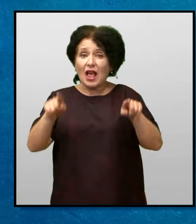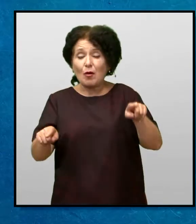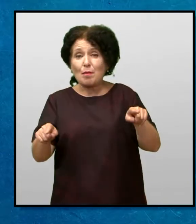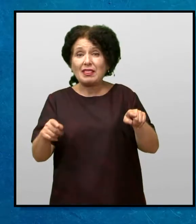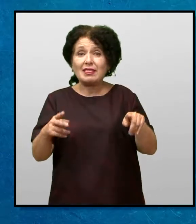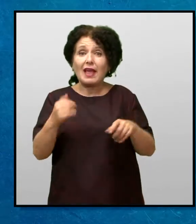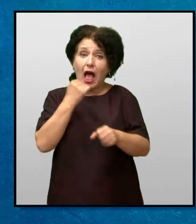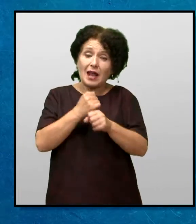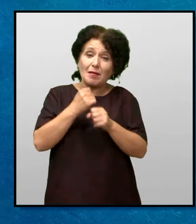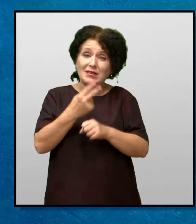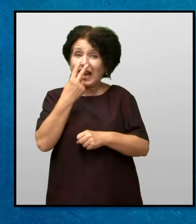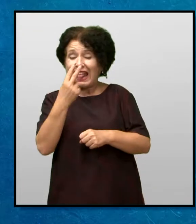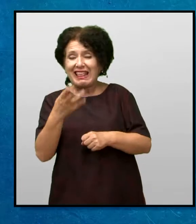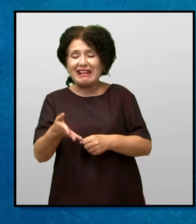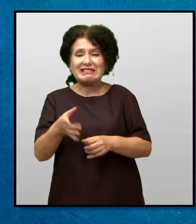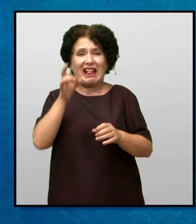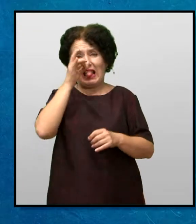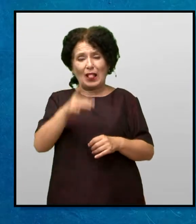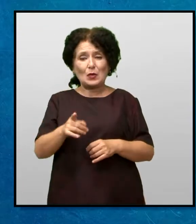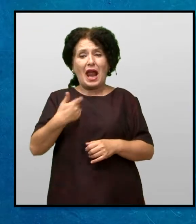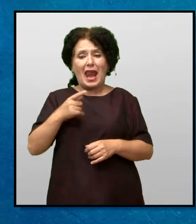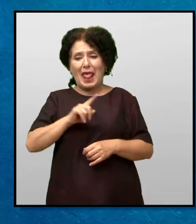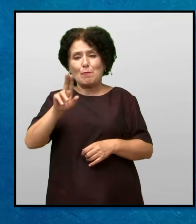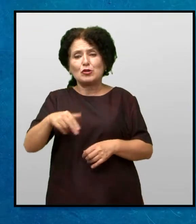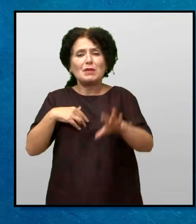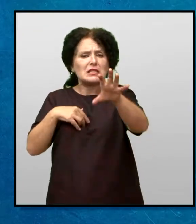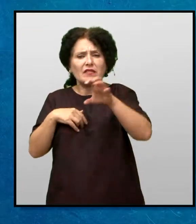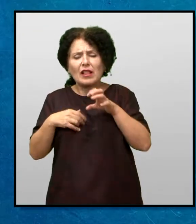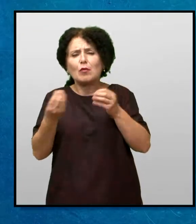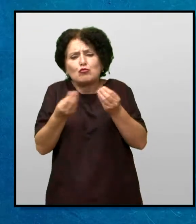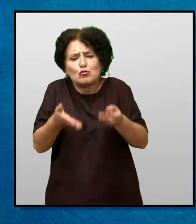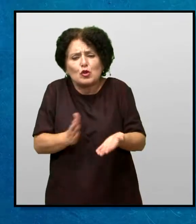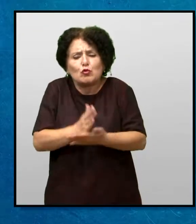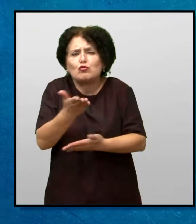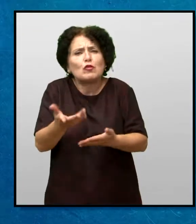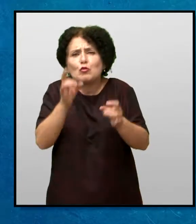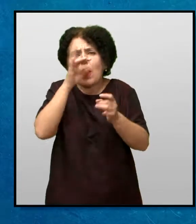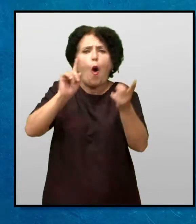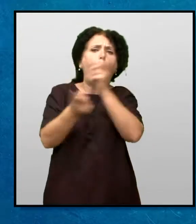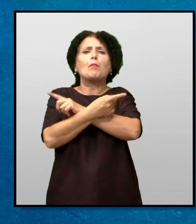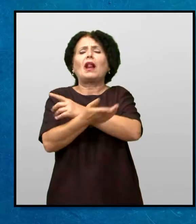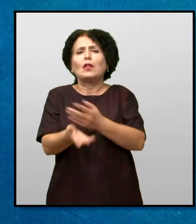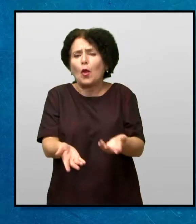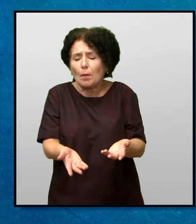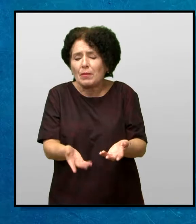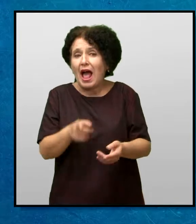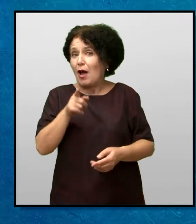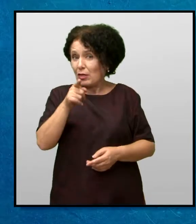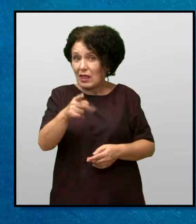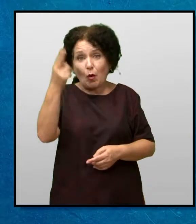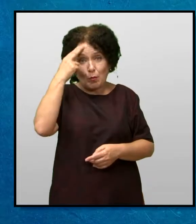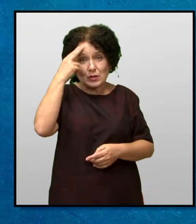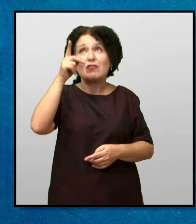Понекогаш, изгледа дека работите одат на лошо, а ние не можеме да сватиме што се случува Ако го